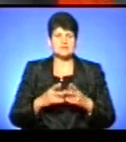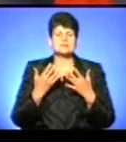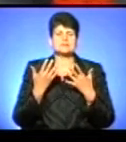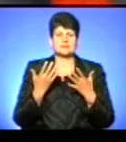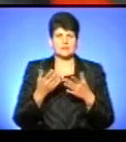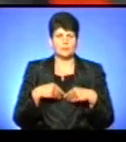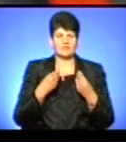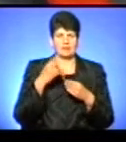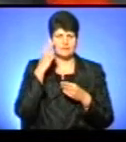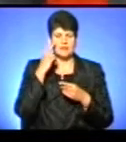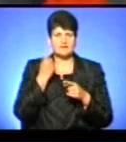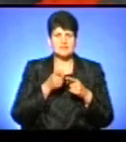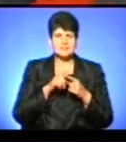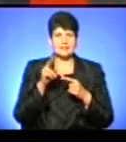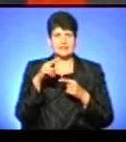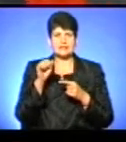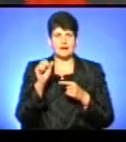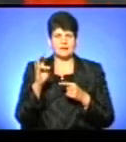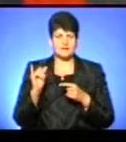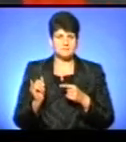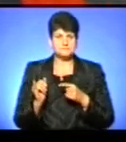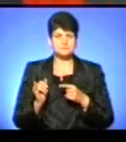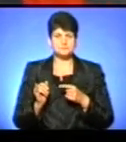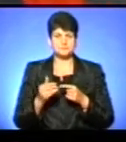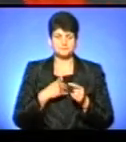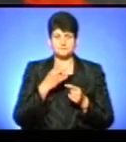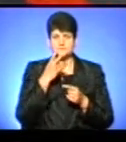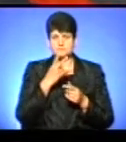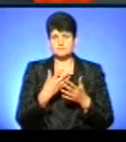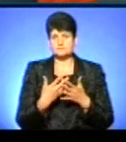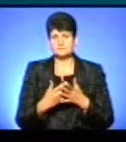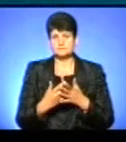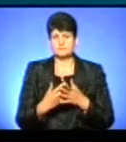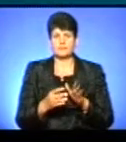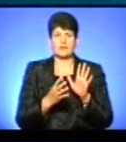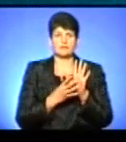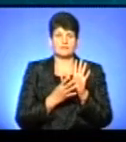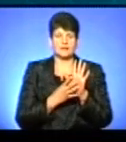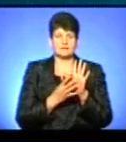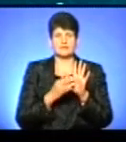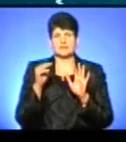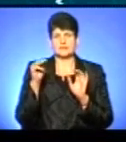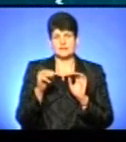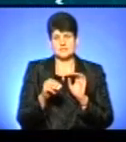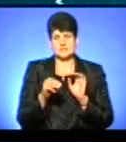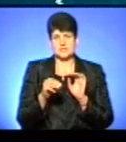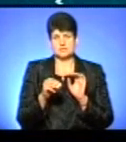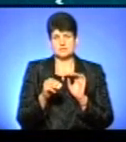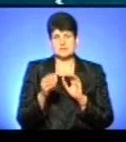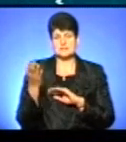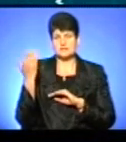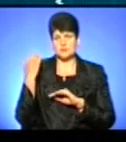також подавали на Києві. Хочу, щоб ми подивилися, ну, власне, в межах 9 тисяч – це за